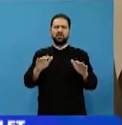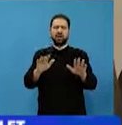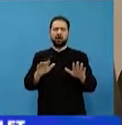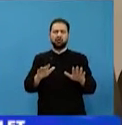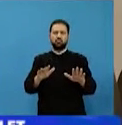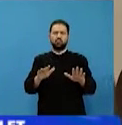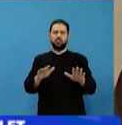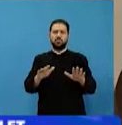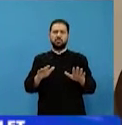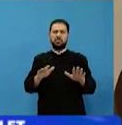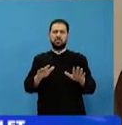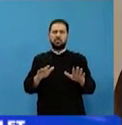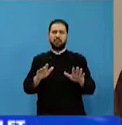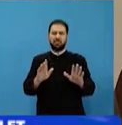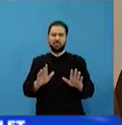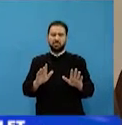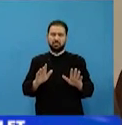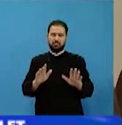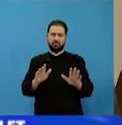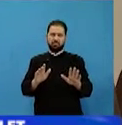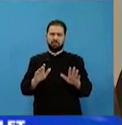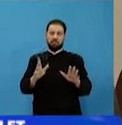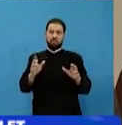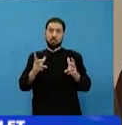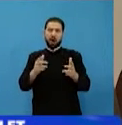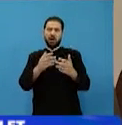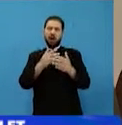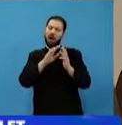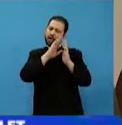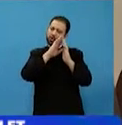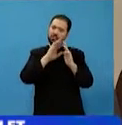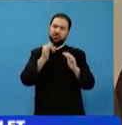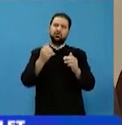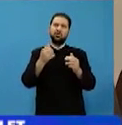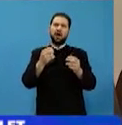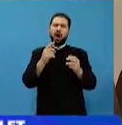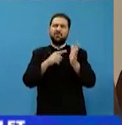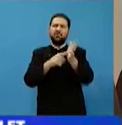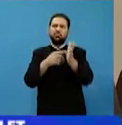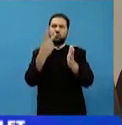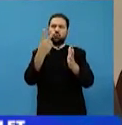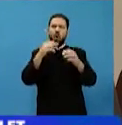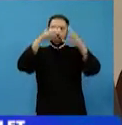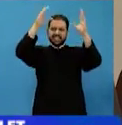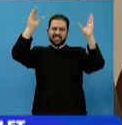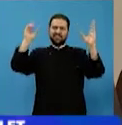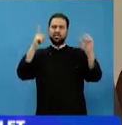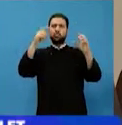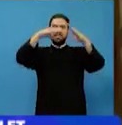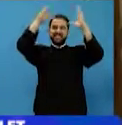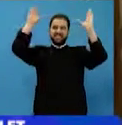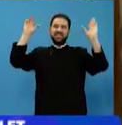chelia s-au intrat doi sfinți. unul era sfântul Pantelimon pe care îl recunoscuse și celălalt era un sfânt